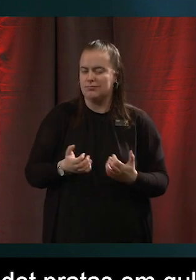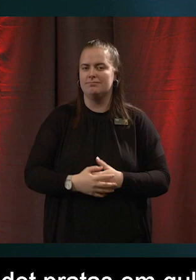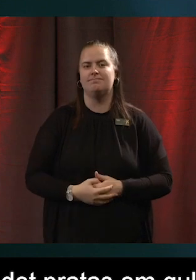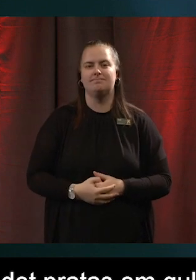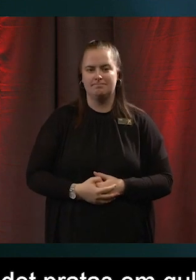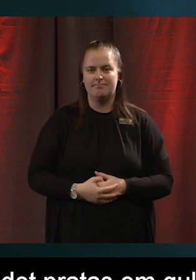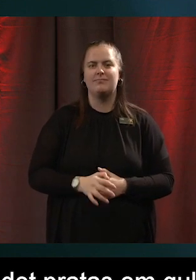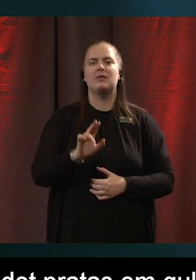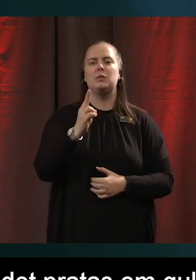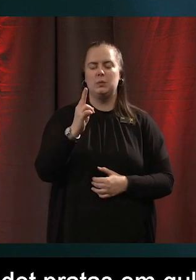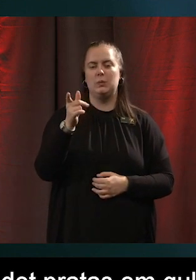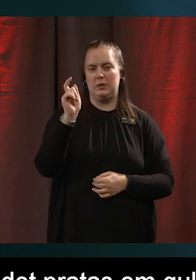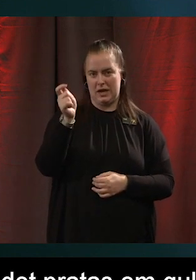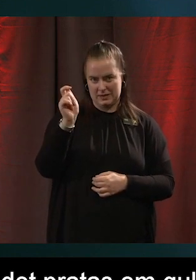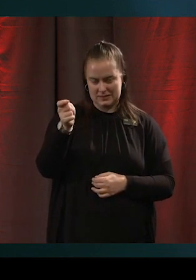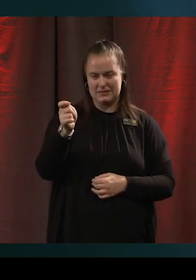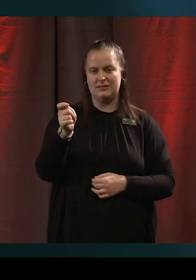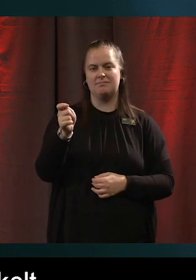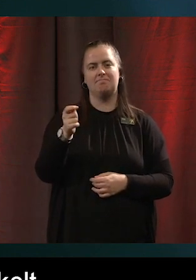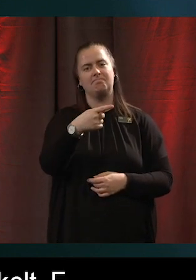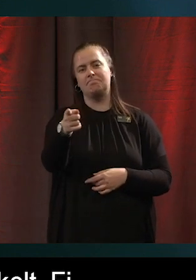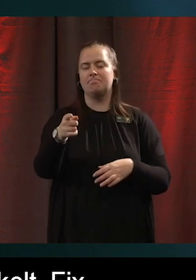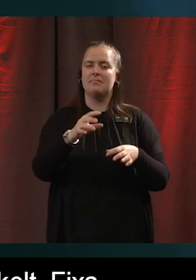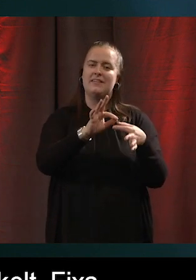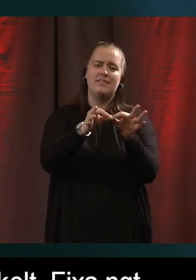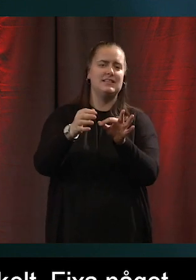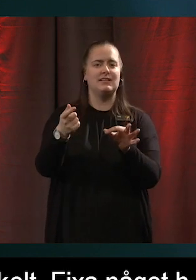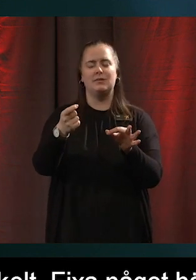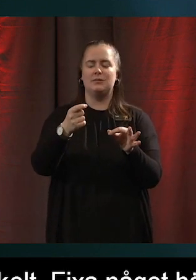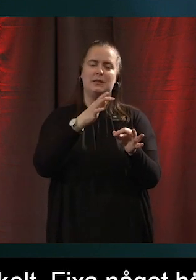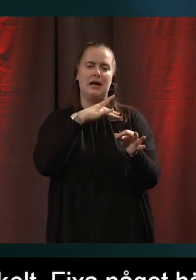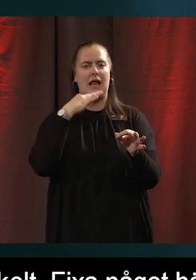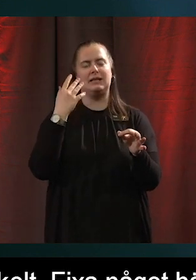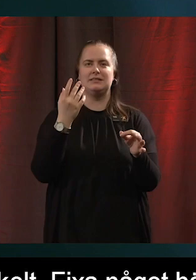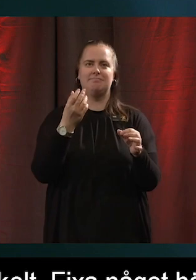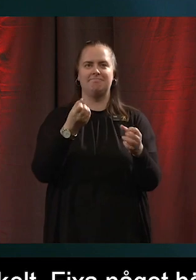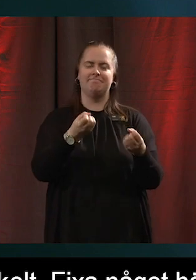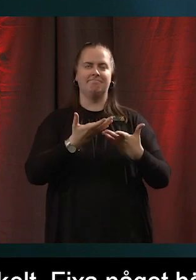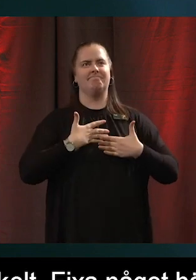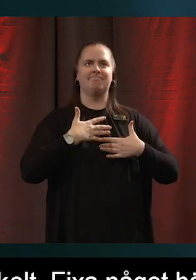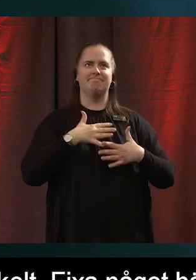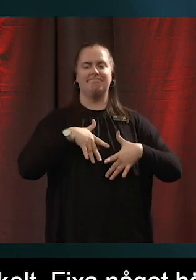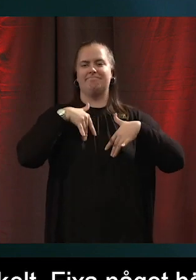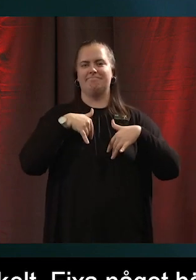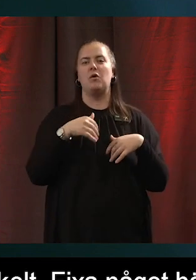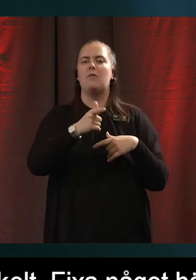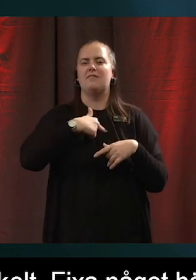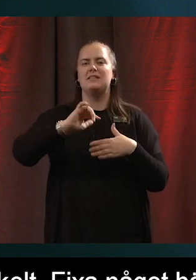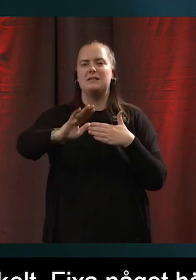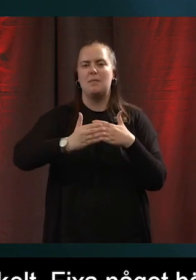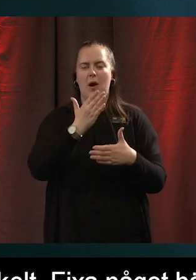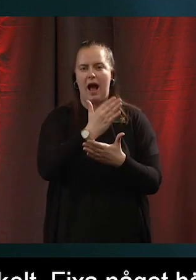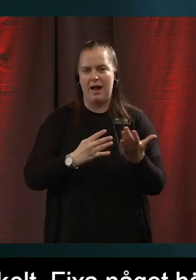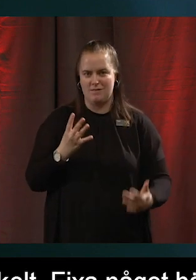Ta en rast helt enkelt. Fixa något härligt som gör er glada. så ses vi här igen vid 15.30.